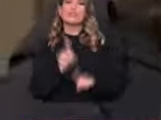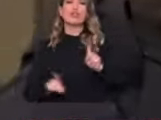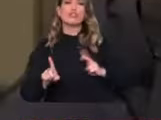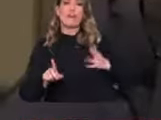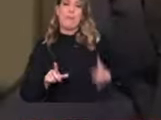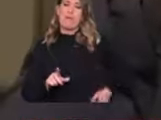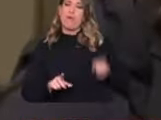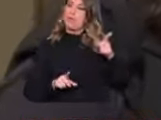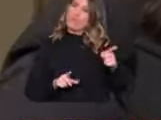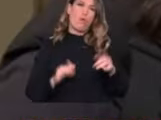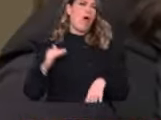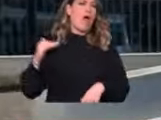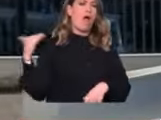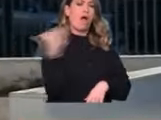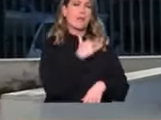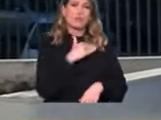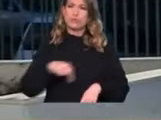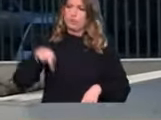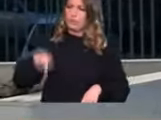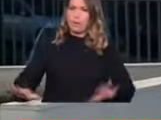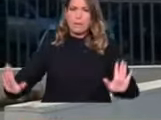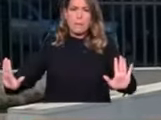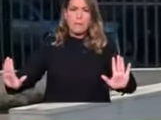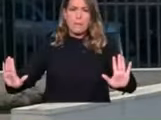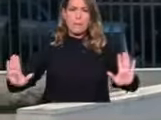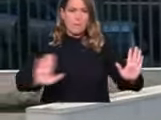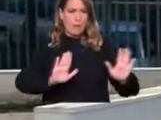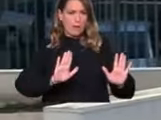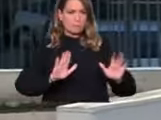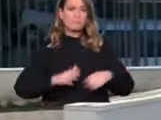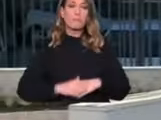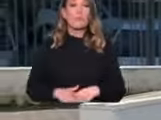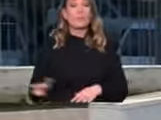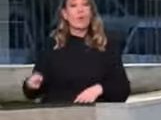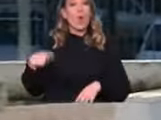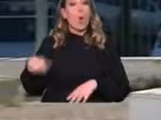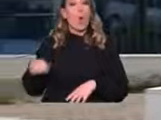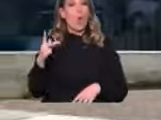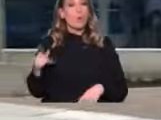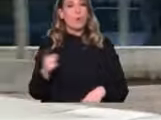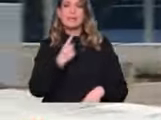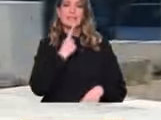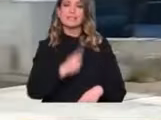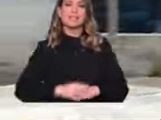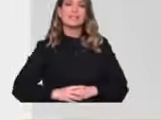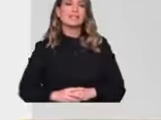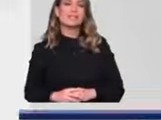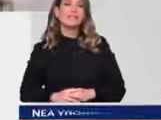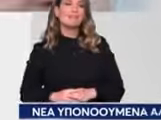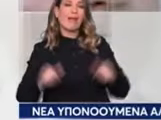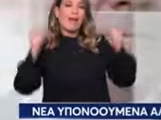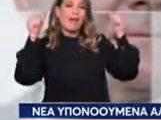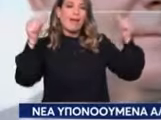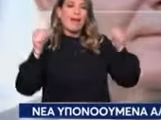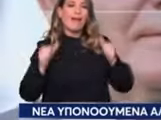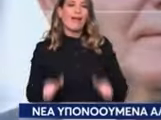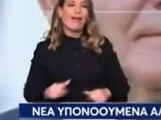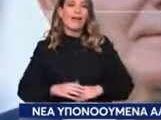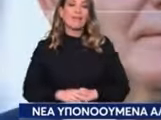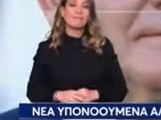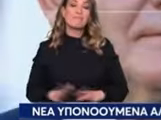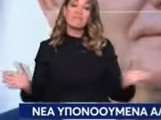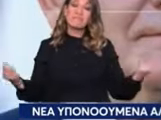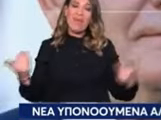αντίδραση του ήταν αμεσότατη. Ο Αλέξης Κούγιας από την πλευρά του άφησε νέα υπονοούμενα μέσω ανακοίνωσης. Εγώ θέλω να του